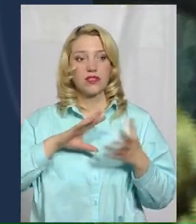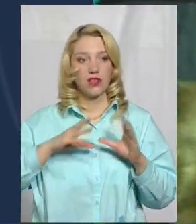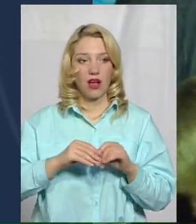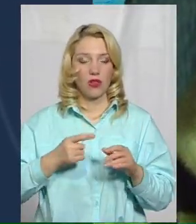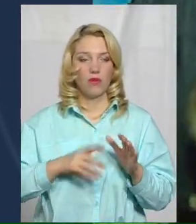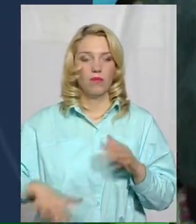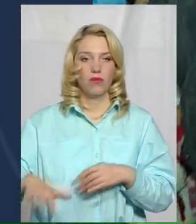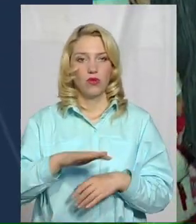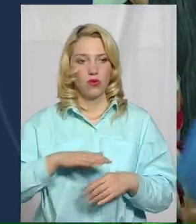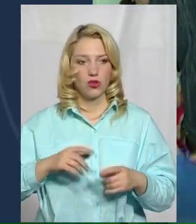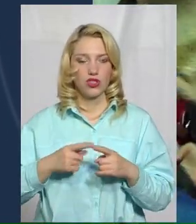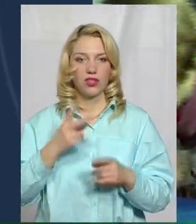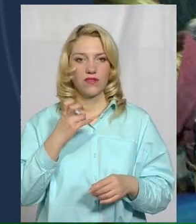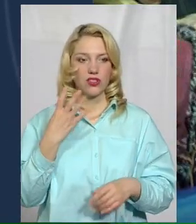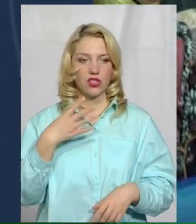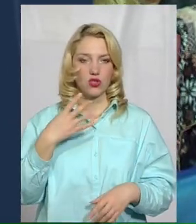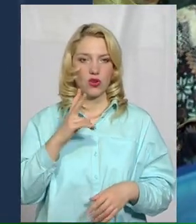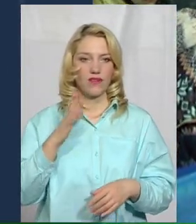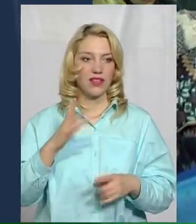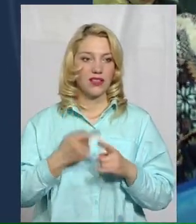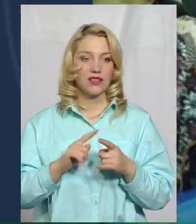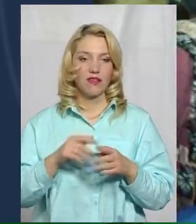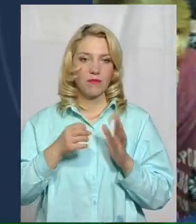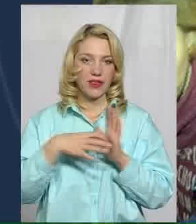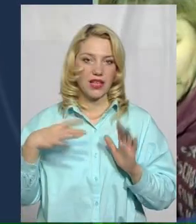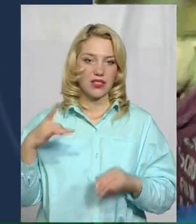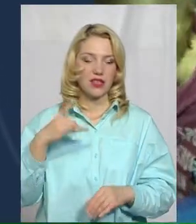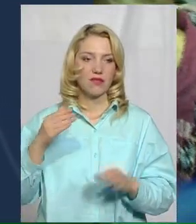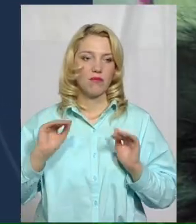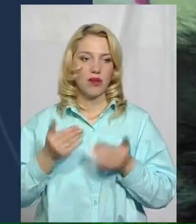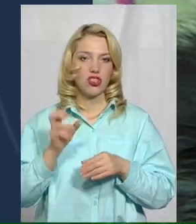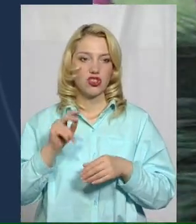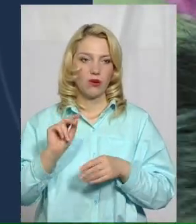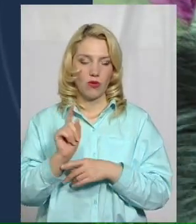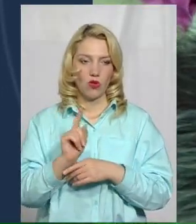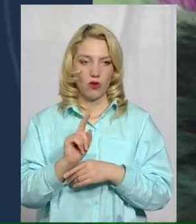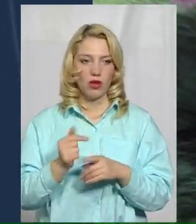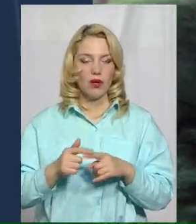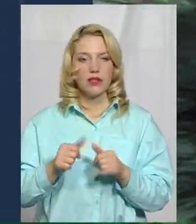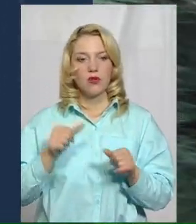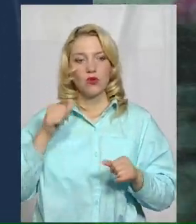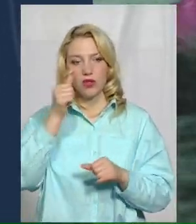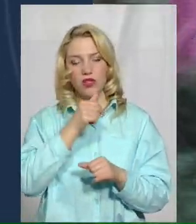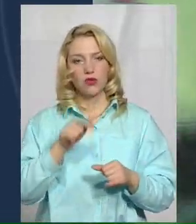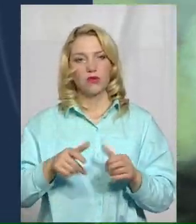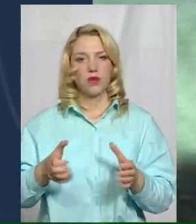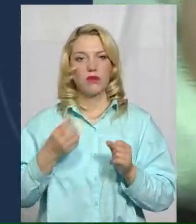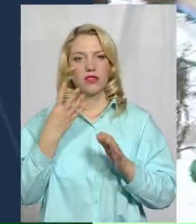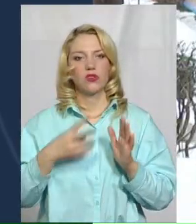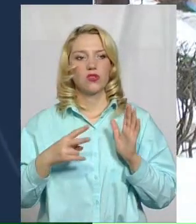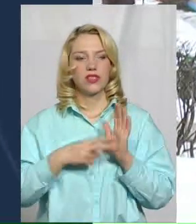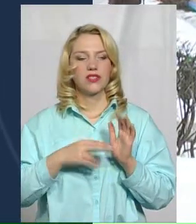приміщення поліклініки – 240 квадратів, а це в 15 разів менше від норми. За минулий рік тут прийняли 47 тисяч